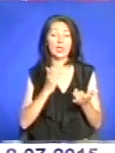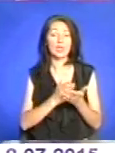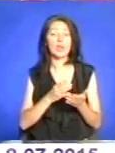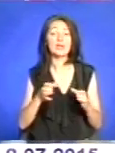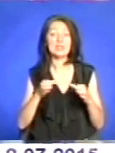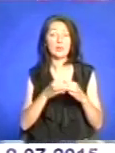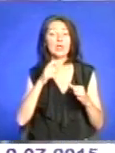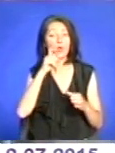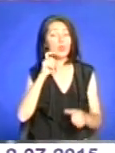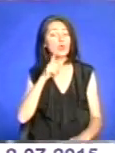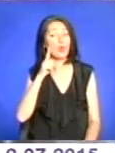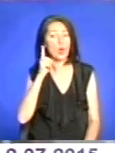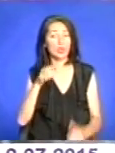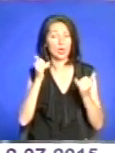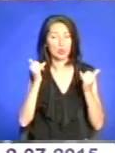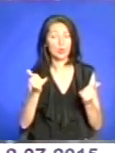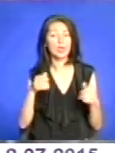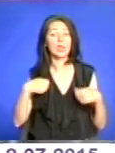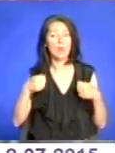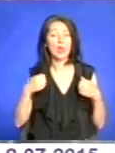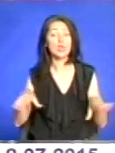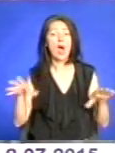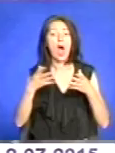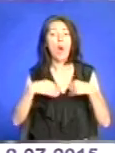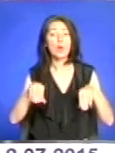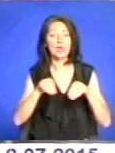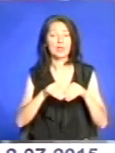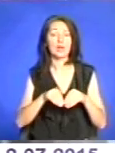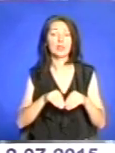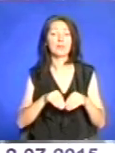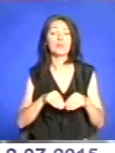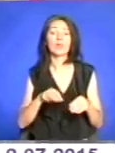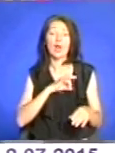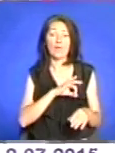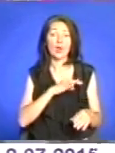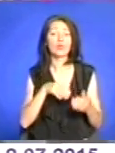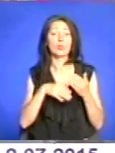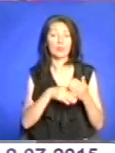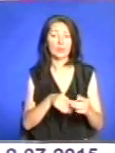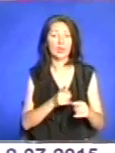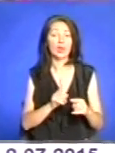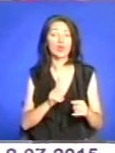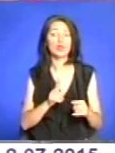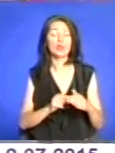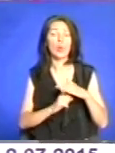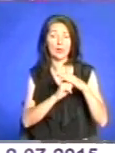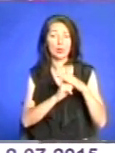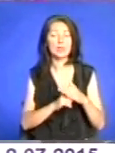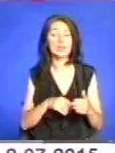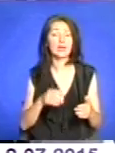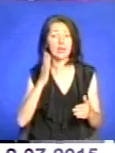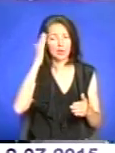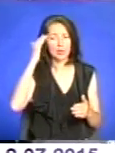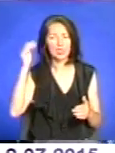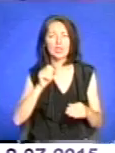української молоді. Сьогодні намагаються поєднати сумівську виховну методу, що базується на теоретичній спадщині